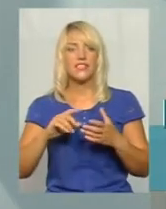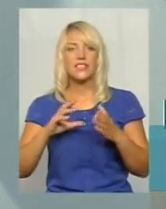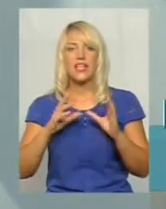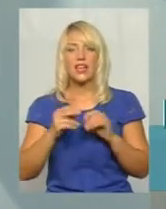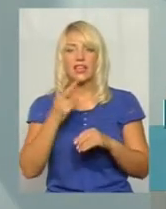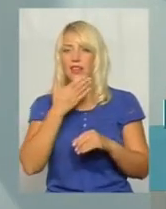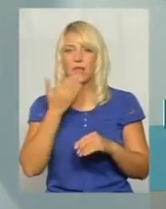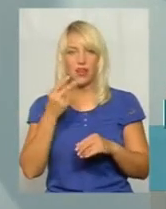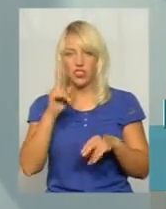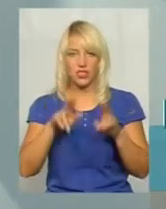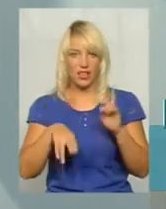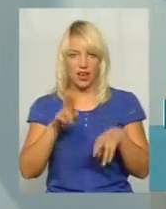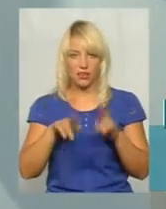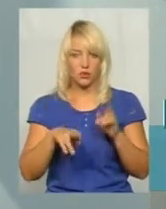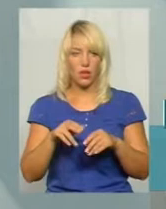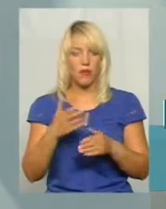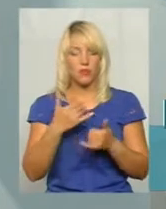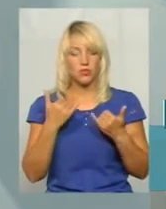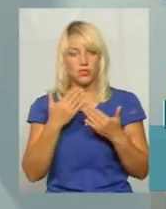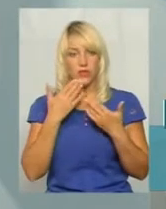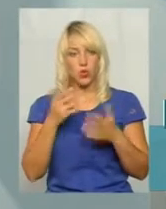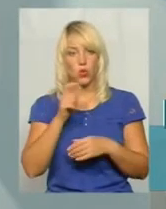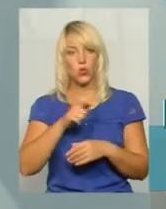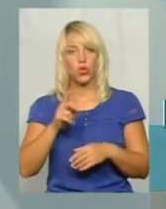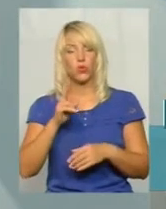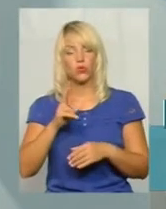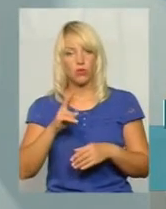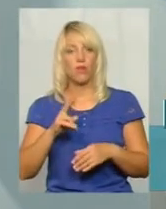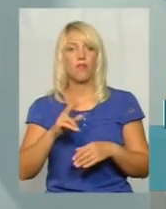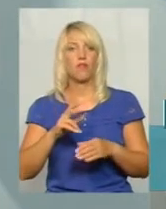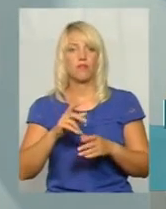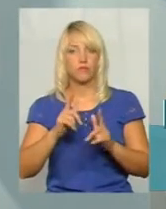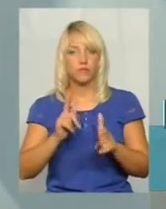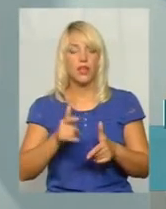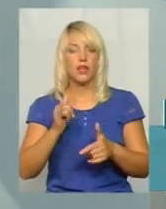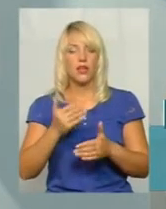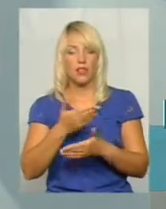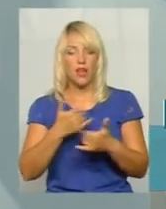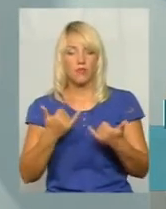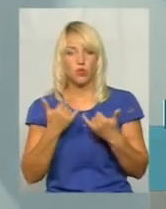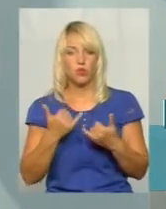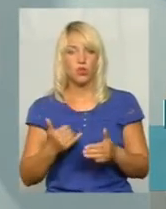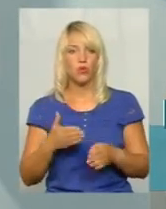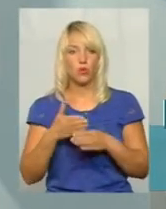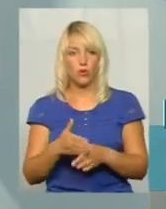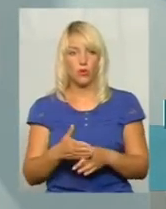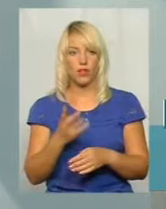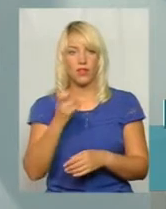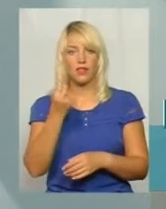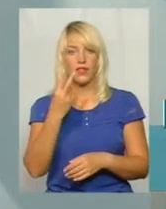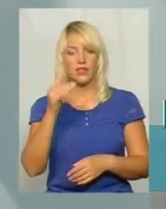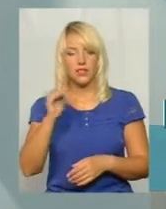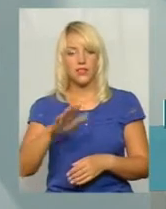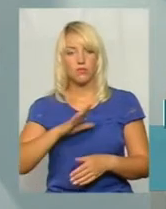бачили кістку краски. Ми сьогодні звернулися до людей, які відгукнулися. І сьогодні нам допомогли багато-небагато, але на 12